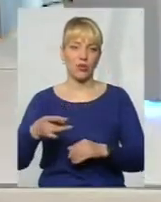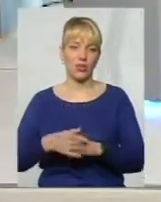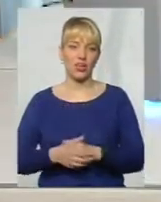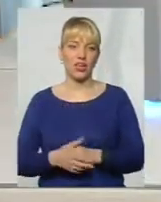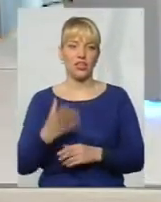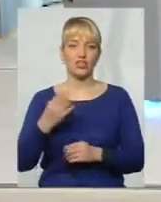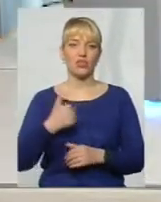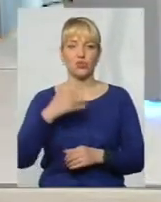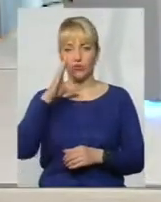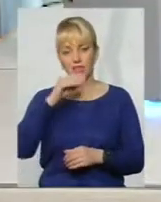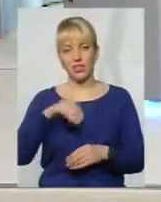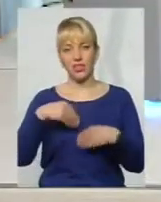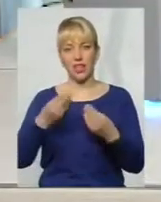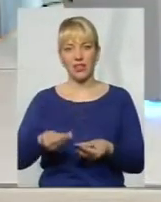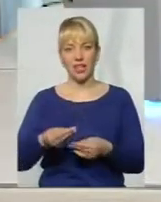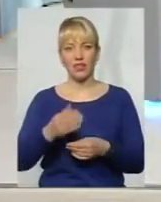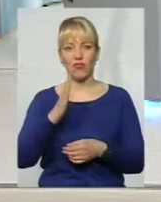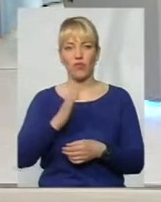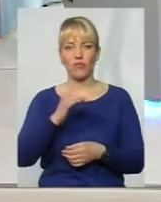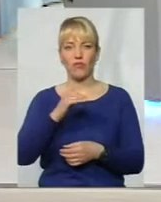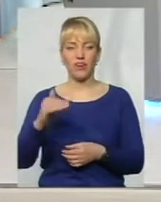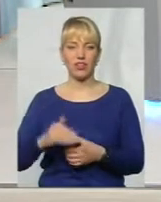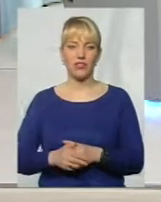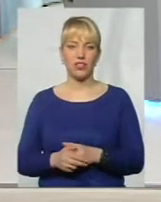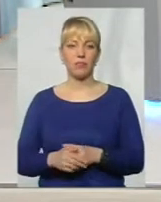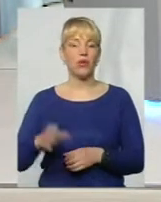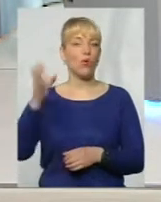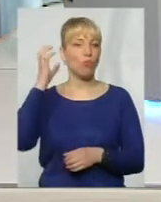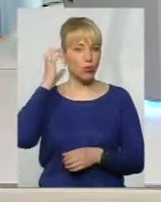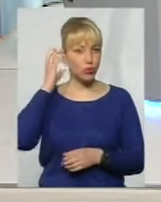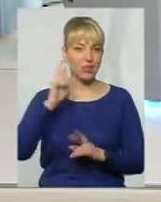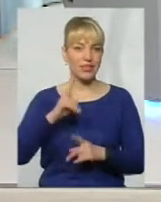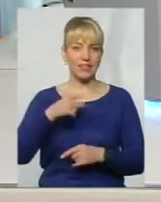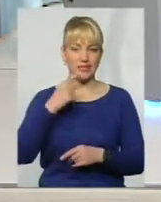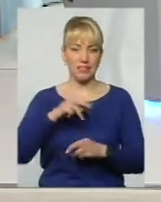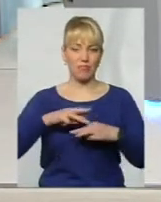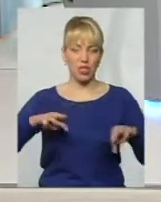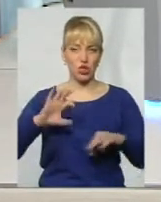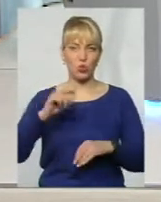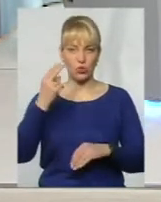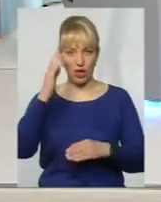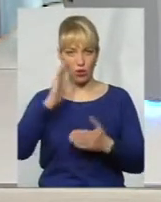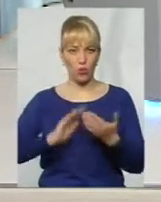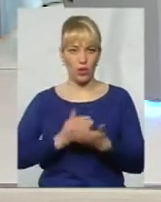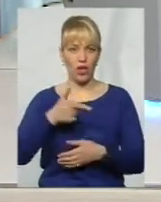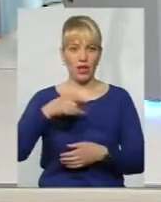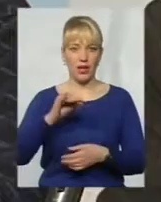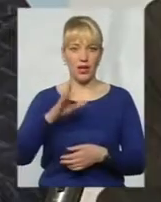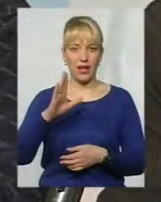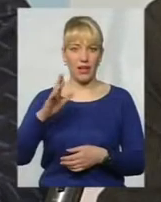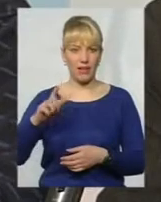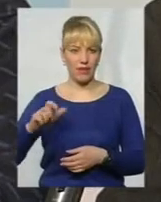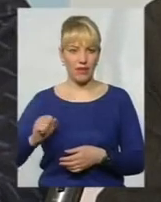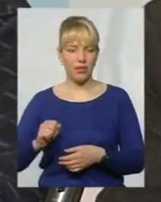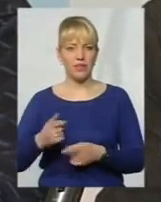встигнути надати слово Володимиру Федоровичу. Прослухавши, як сказав міністр соціальної політики Герева, його